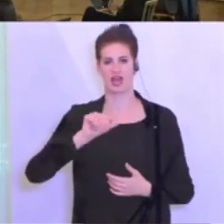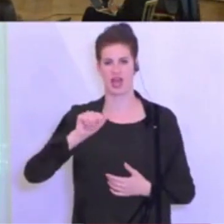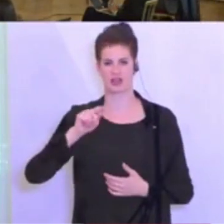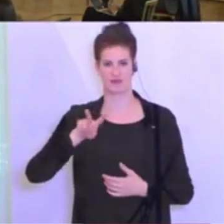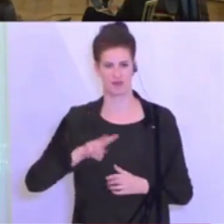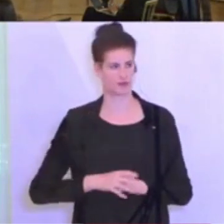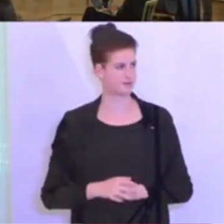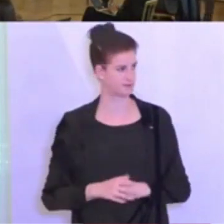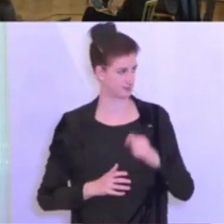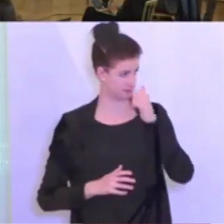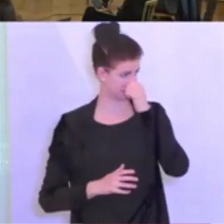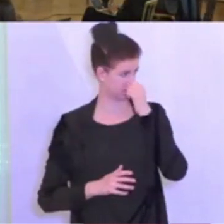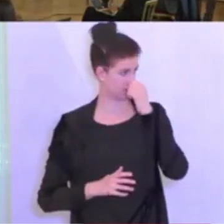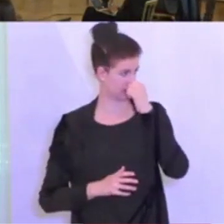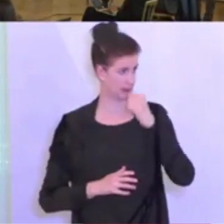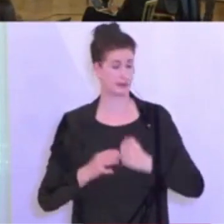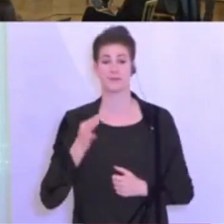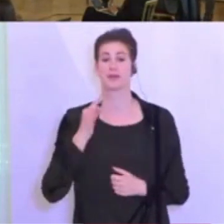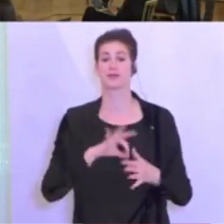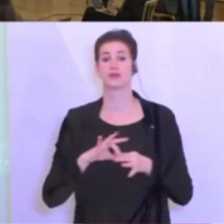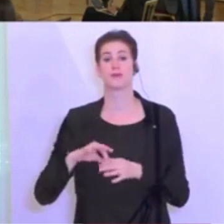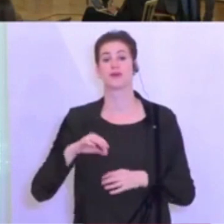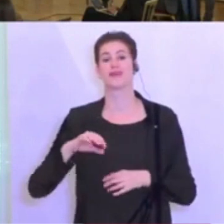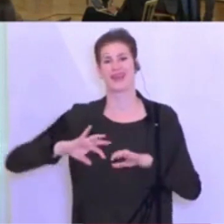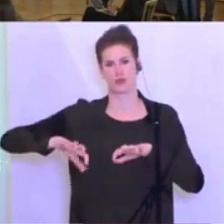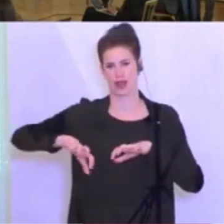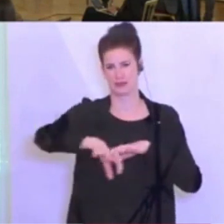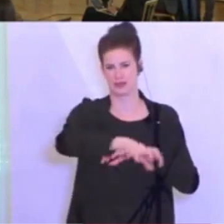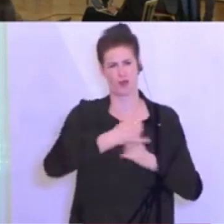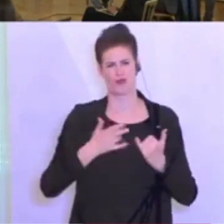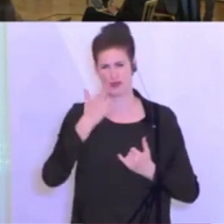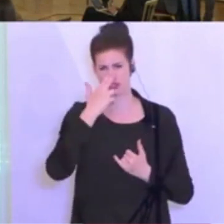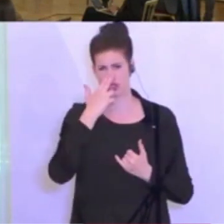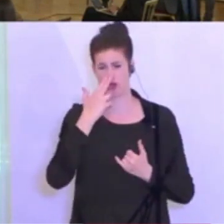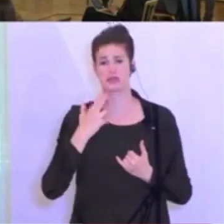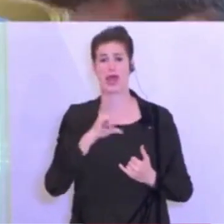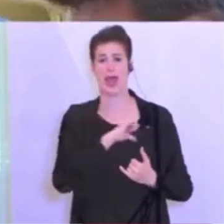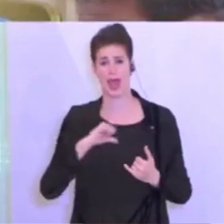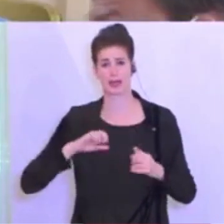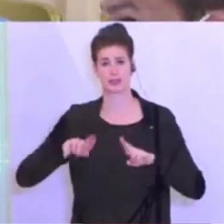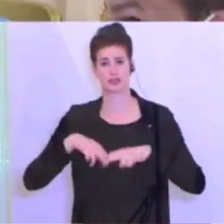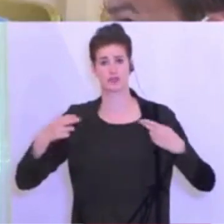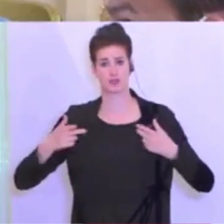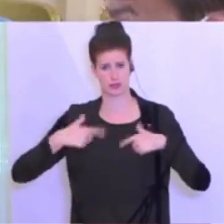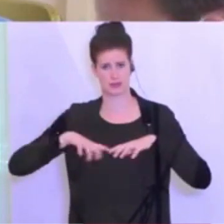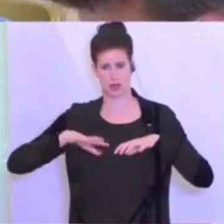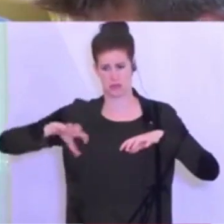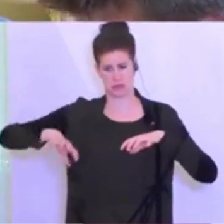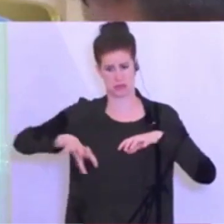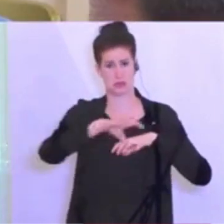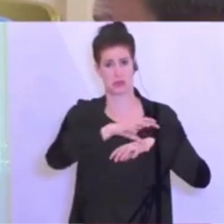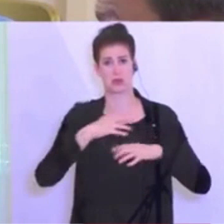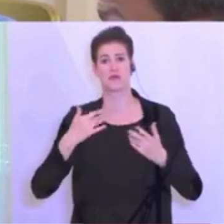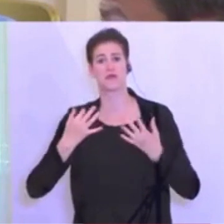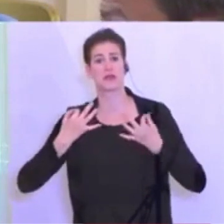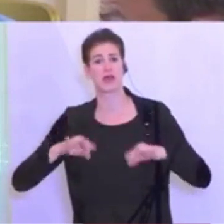Frage zu den Regionalisierungen. Da wird derzeit ein Plan ausgearbeitet. Wie viel Spielraum werden dann die einzelnen Bundesländer haben, um das umzusetzen? Denn wenn die